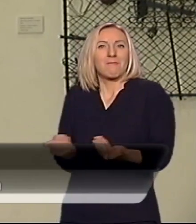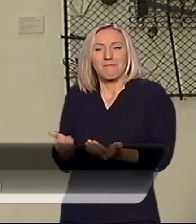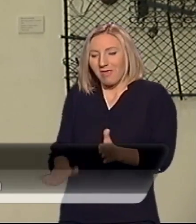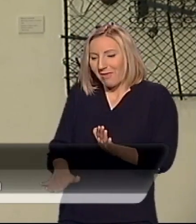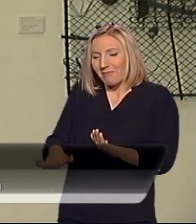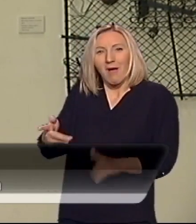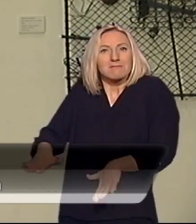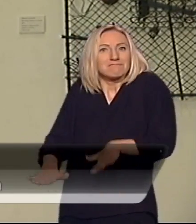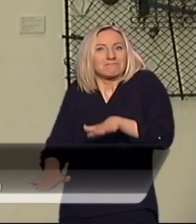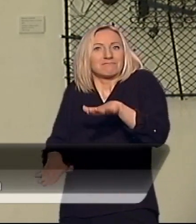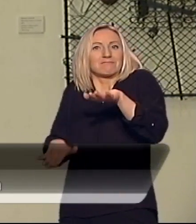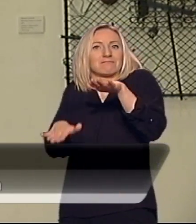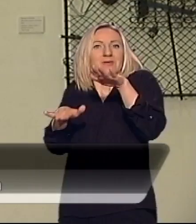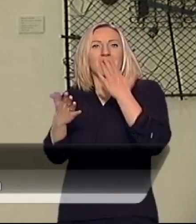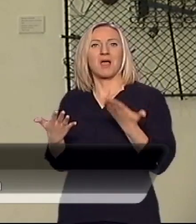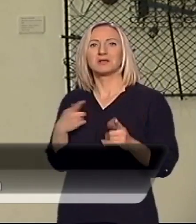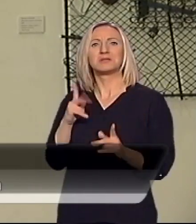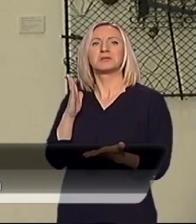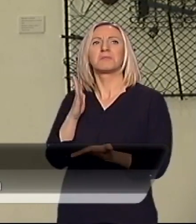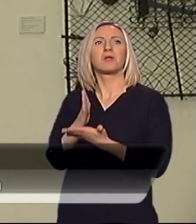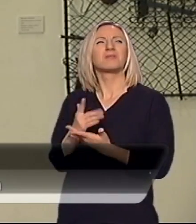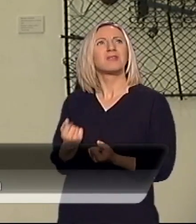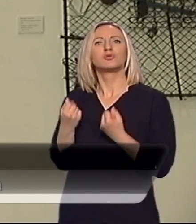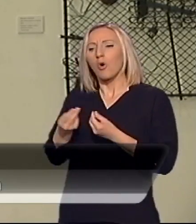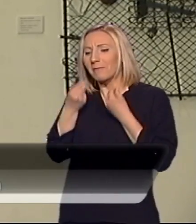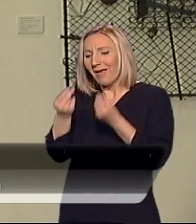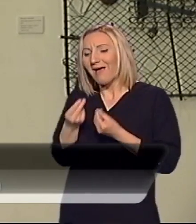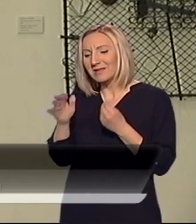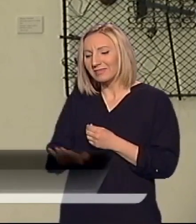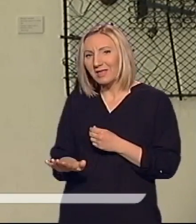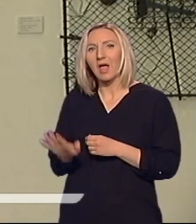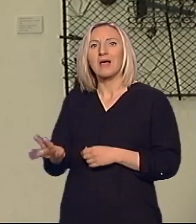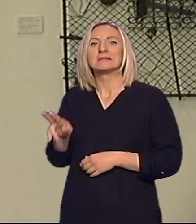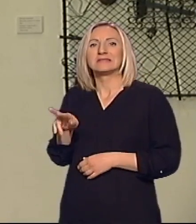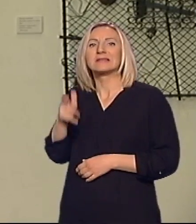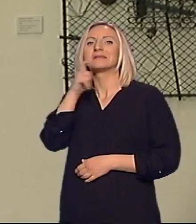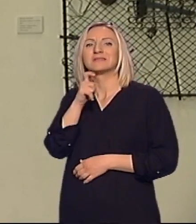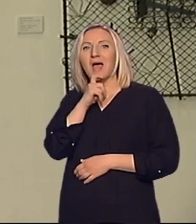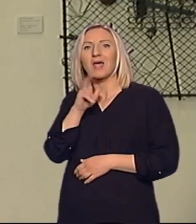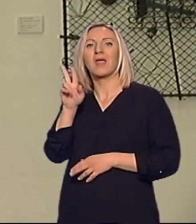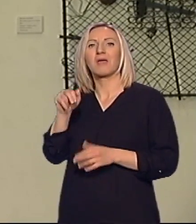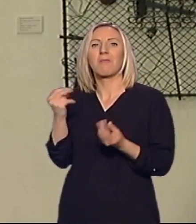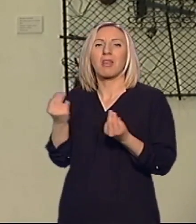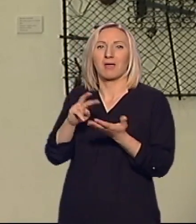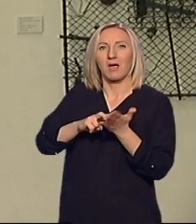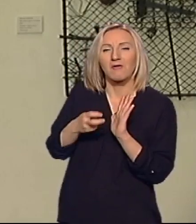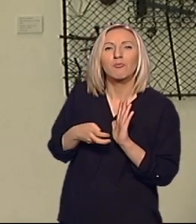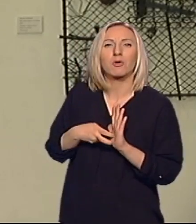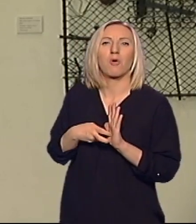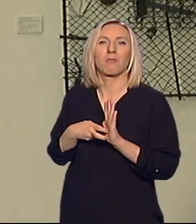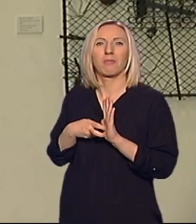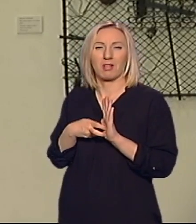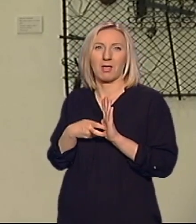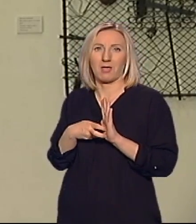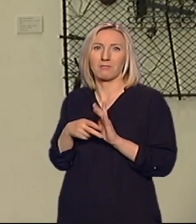nisam imala neku sad, teško je objasniti malom detetu da je njena druga, starija sestra, ima neki problem,